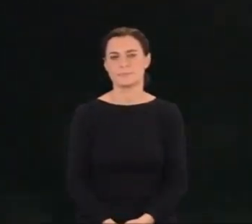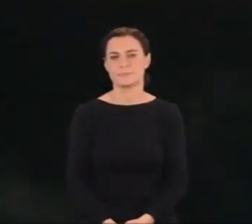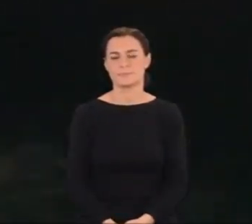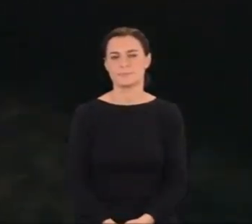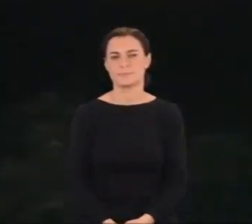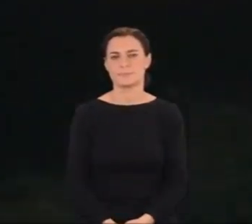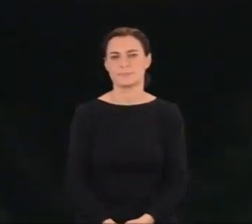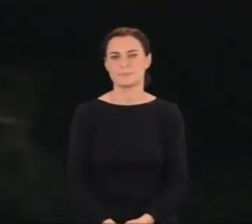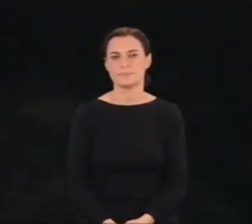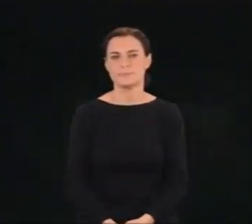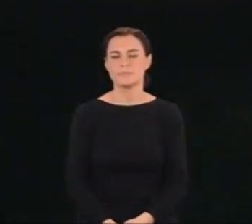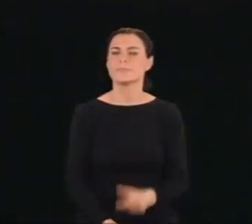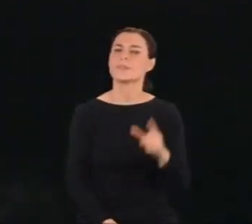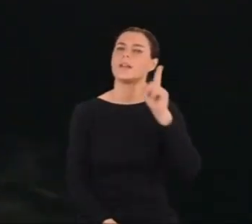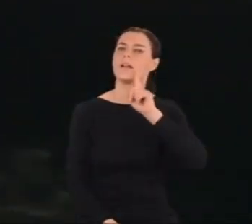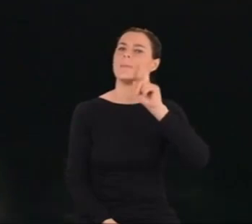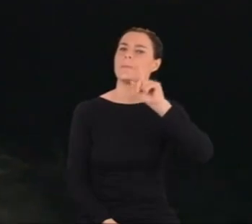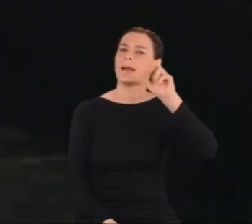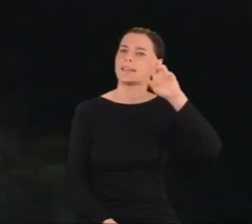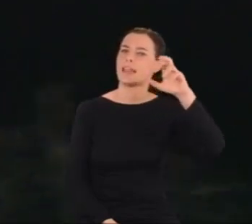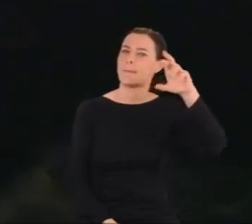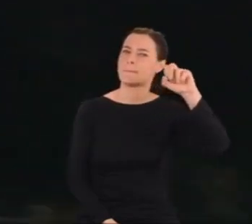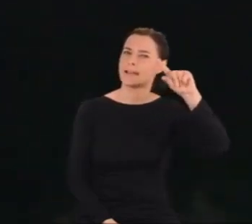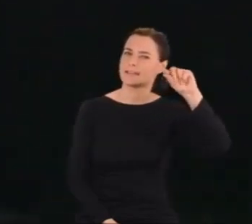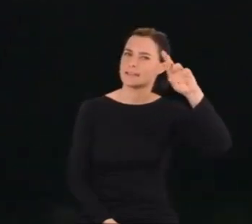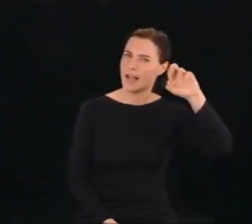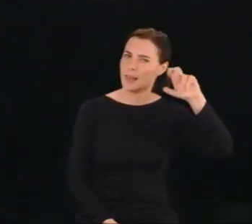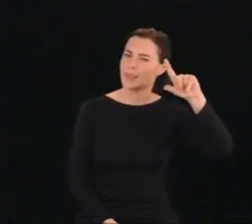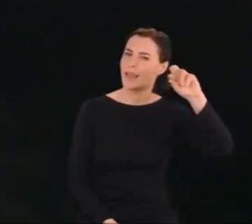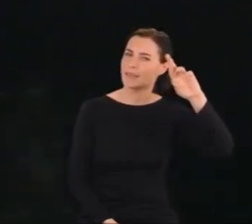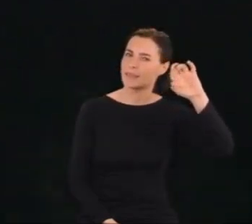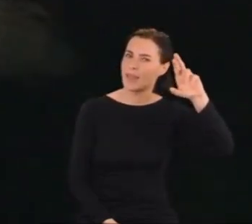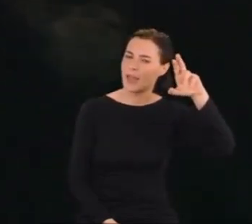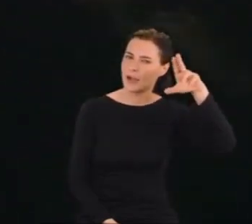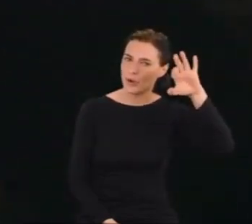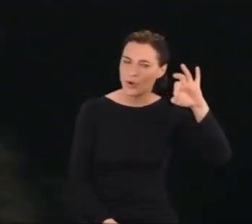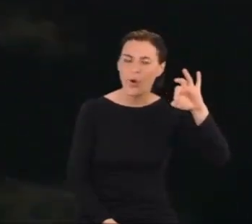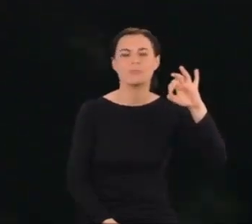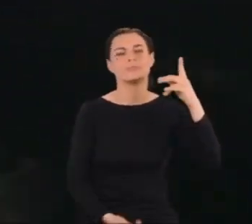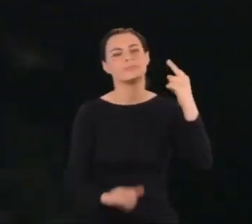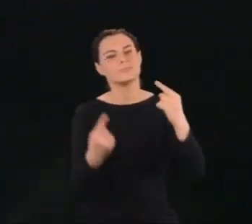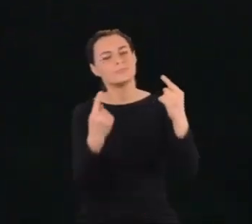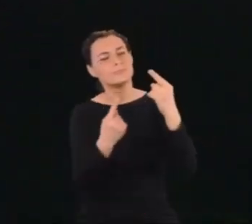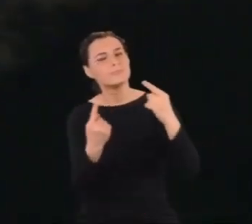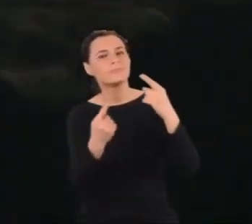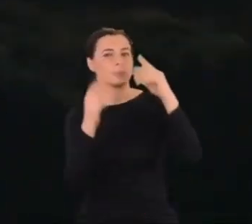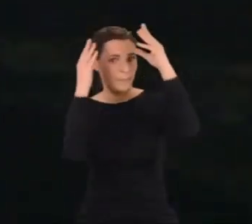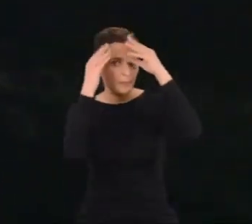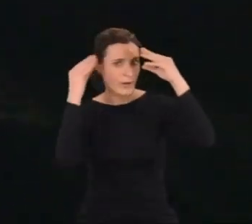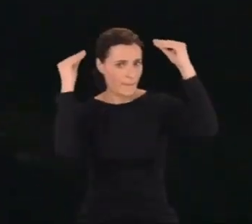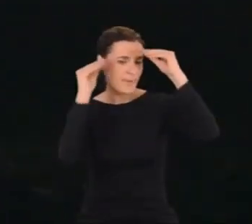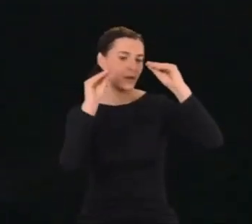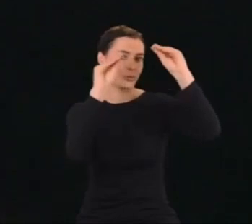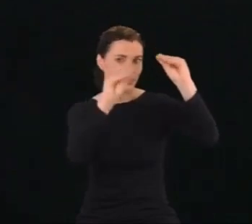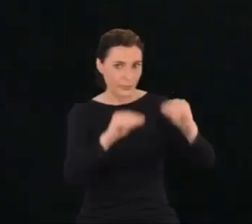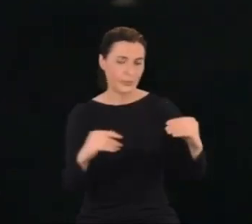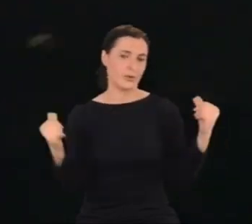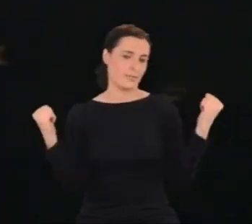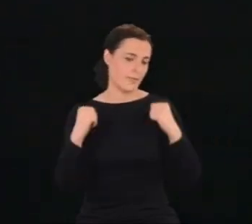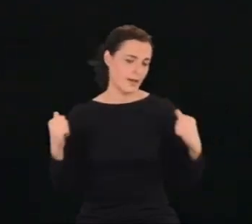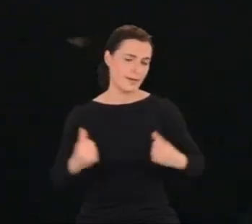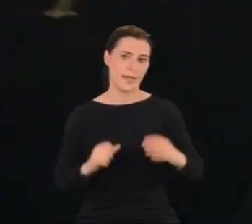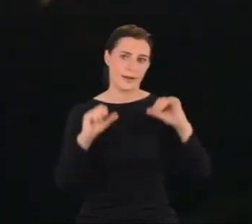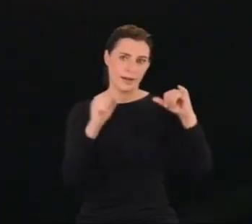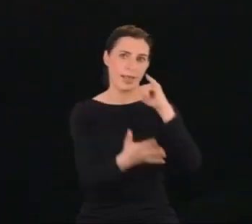Niczym Mattia Pascal Pirandello możemy zostawić na barierce mostu swój kapelusz i marynarkę z listem pożegnalnym,